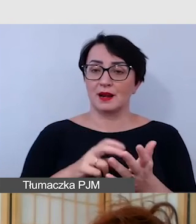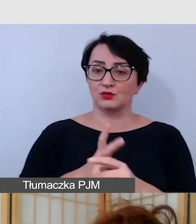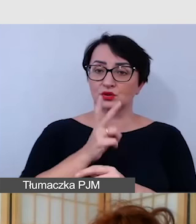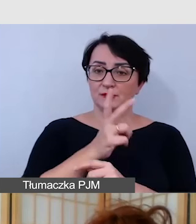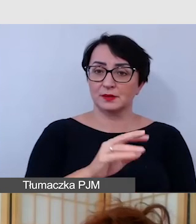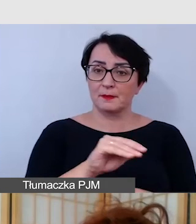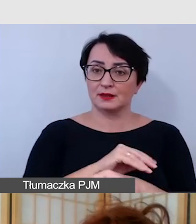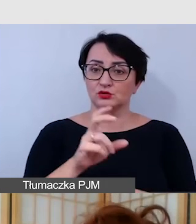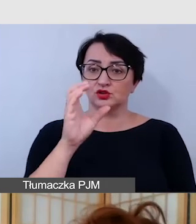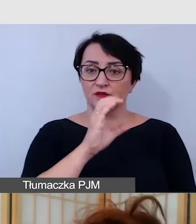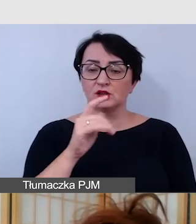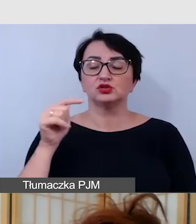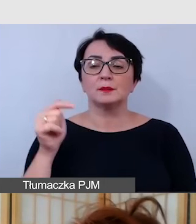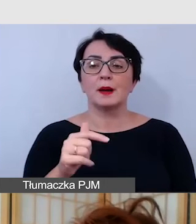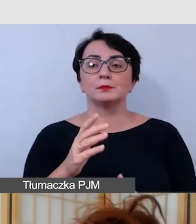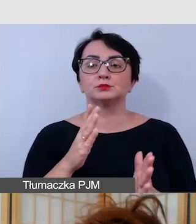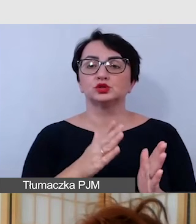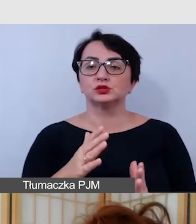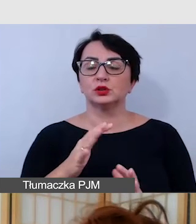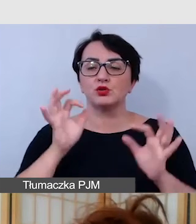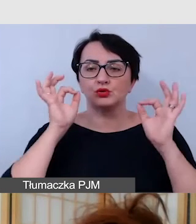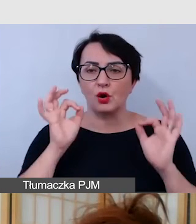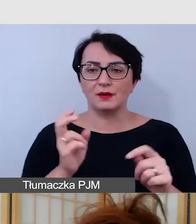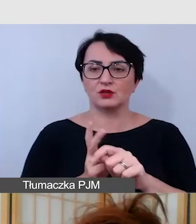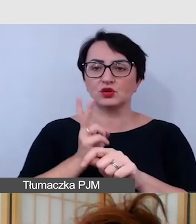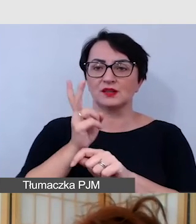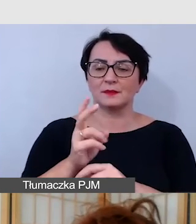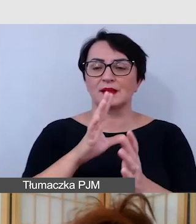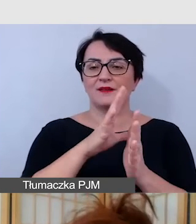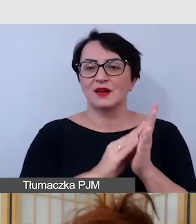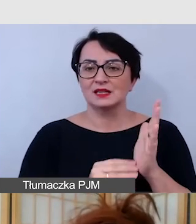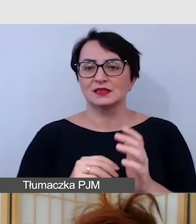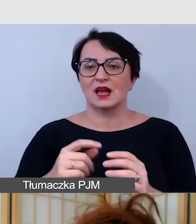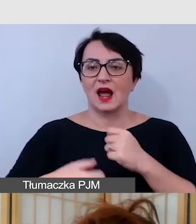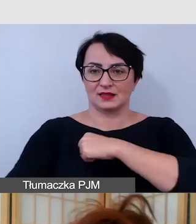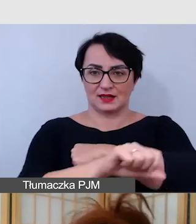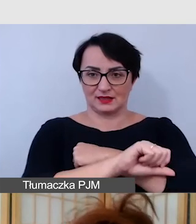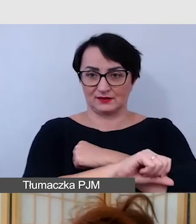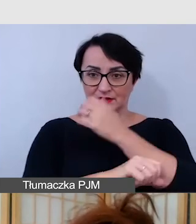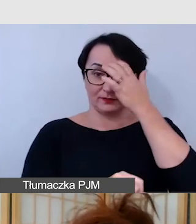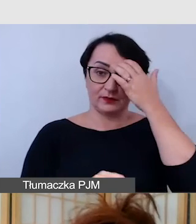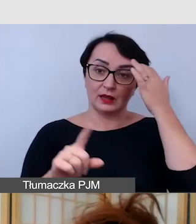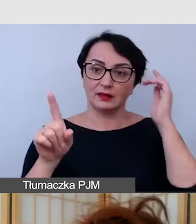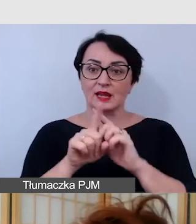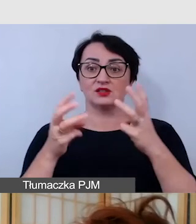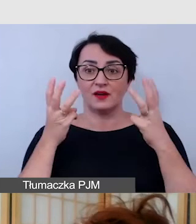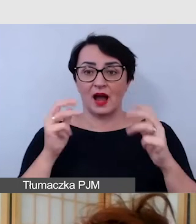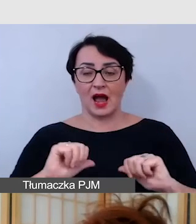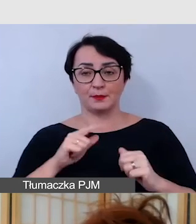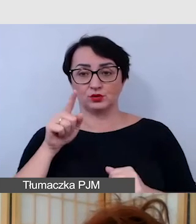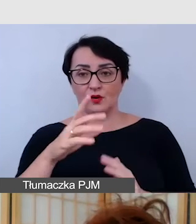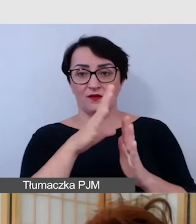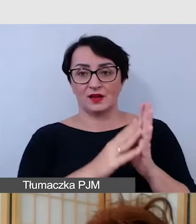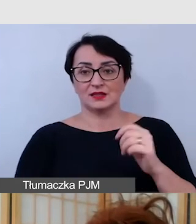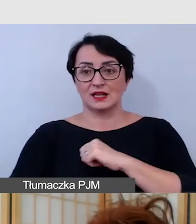przygotować poprawną, dostępną wersję alternatywną. Ważne jeszcze, żeby ta wersja alternatywna sama w